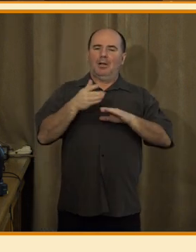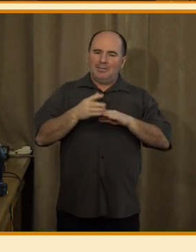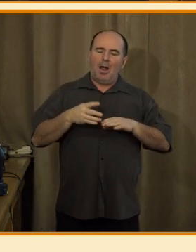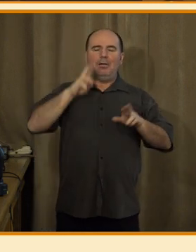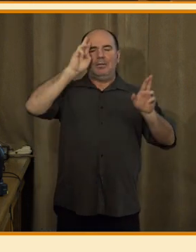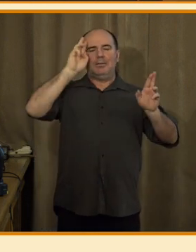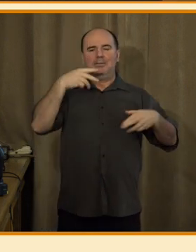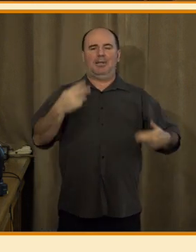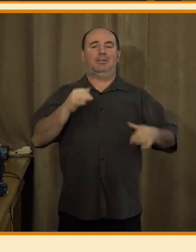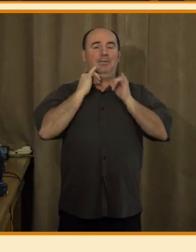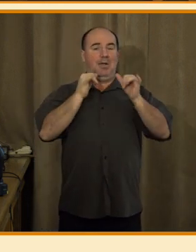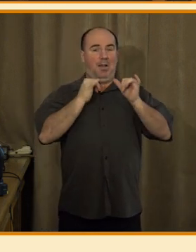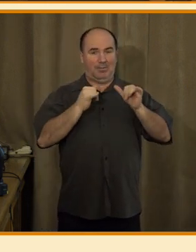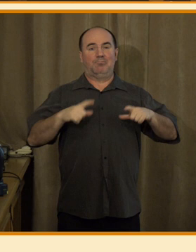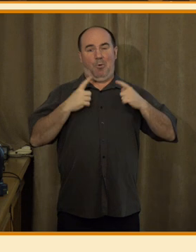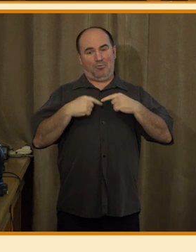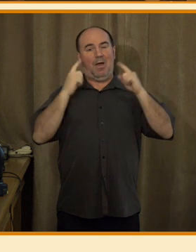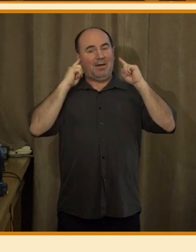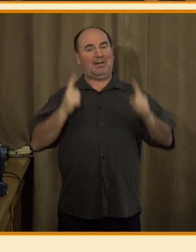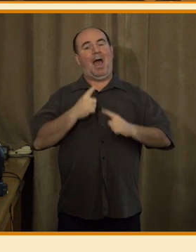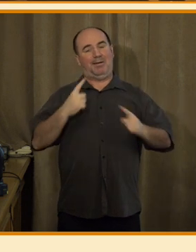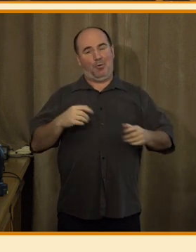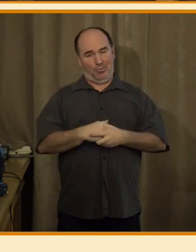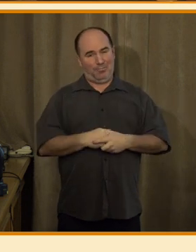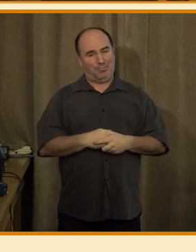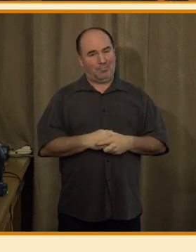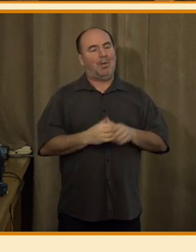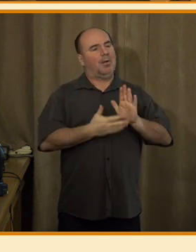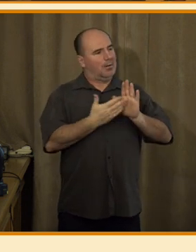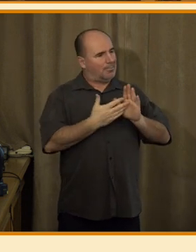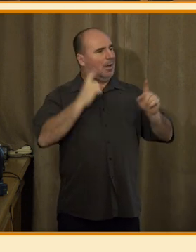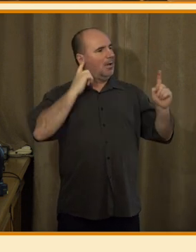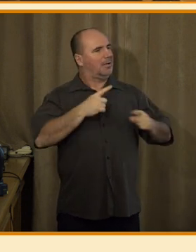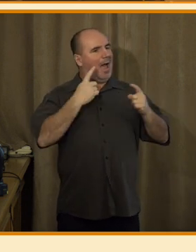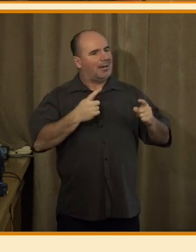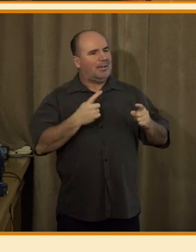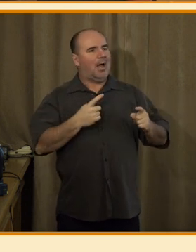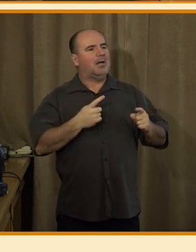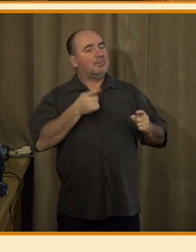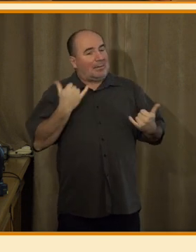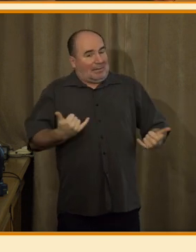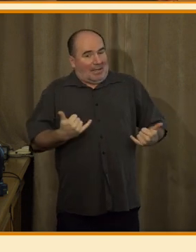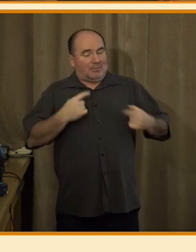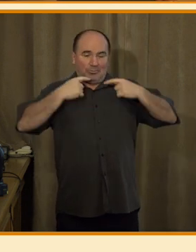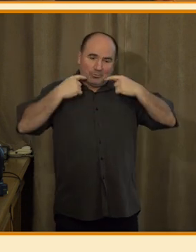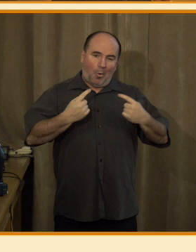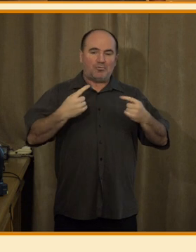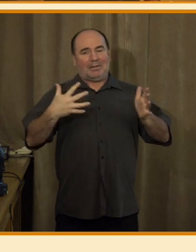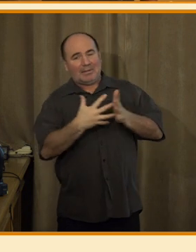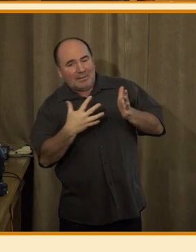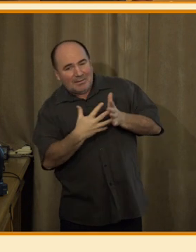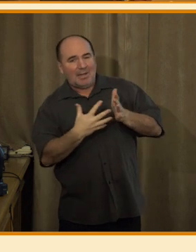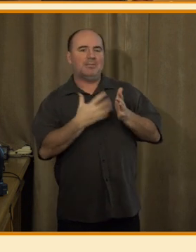rádia. A ty rádia jsou úplně dělané na to, abychom si otestovali, jakým způsobem se může